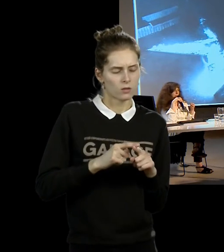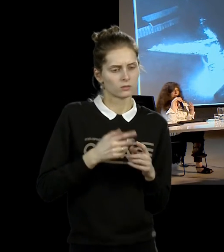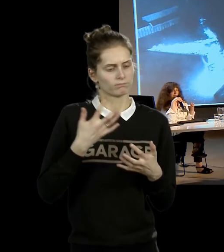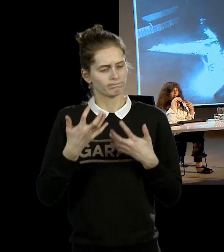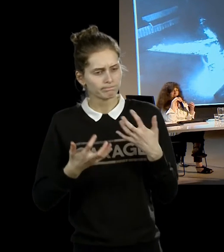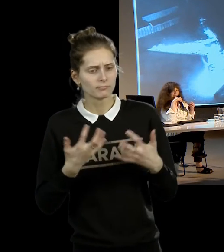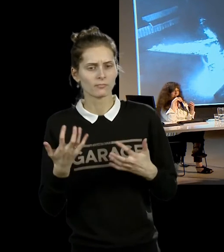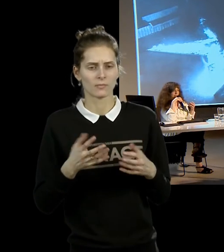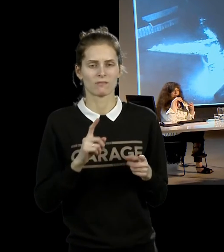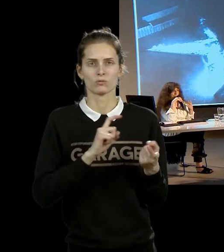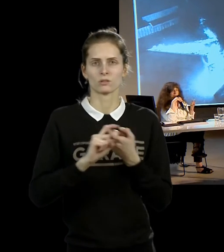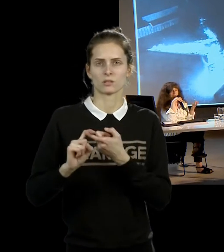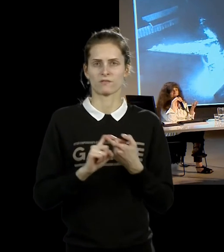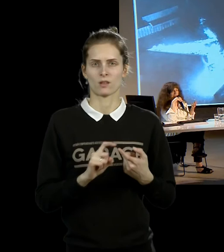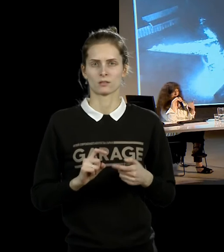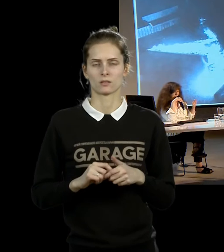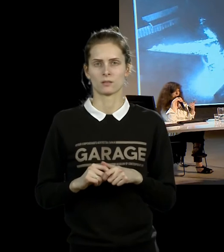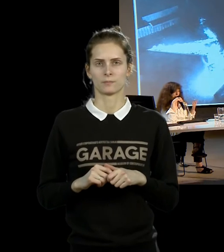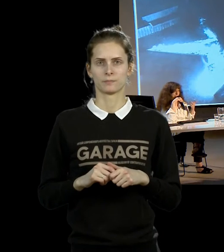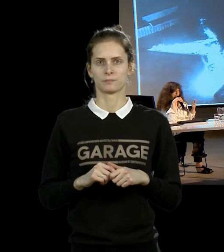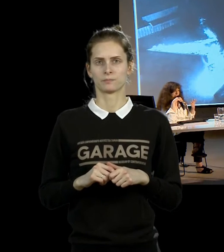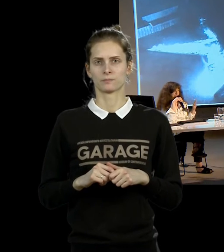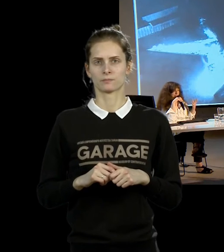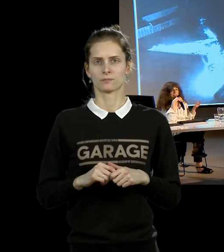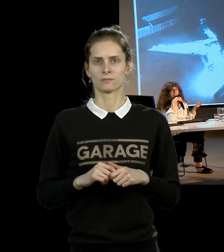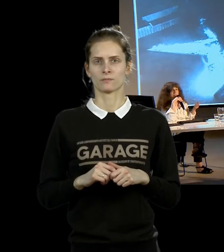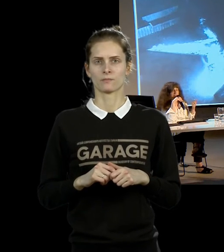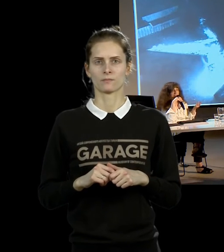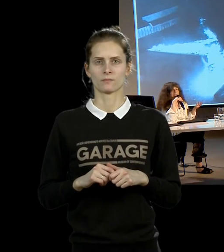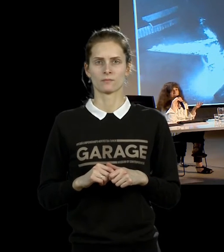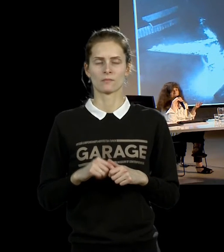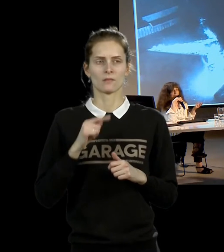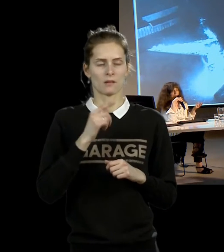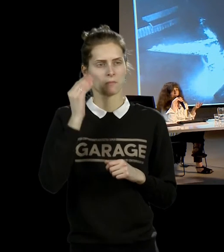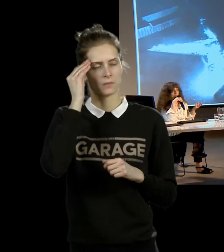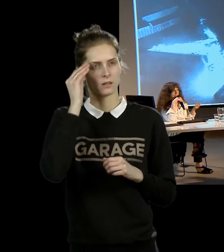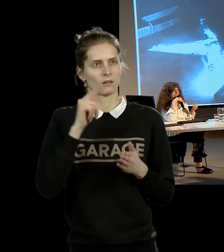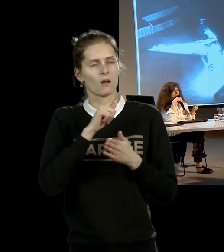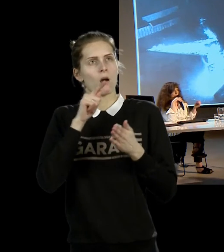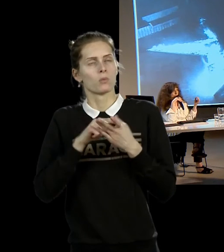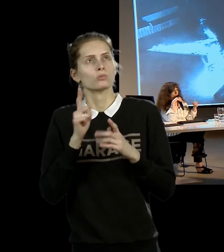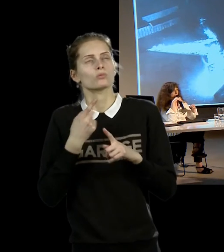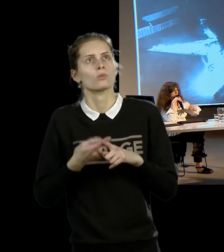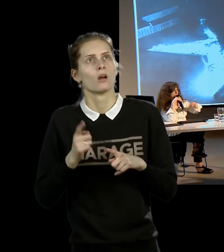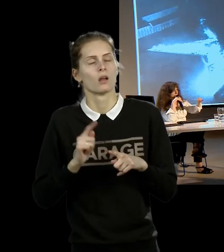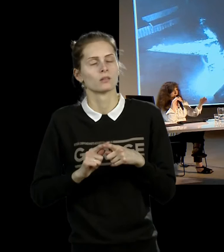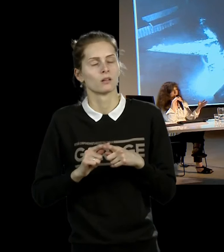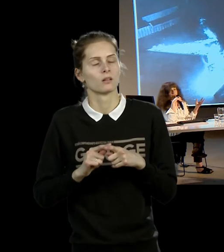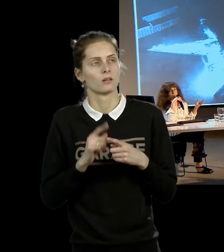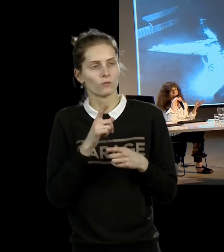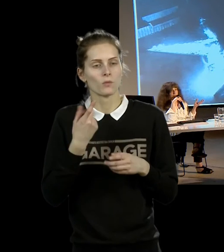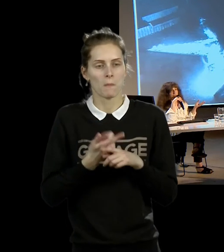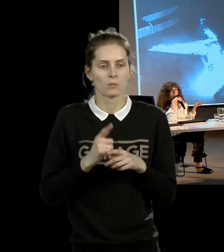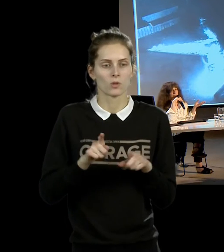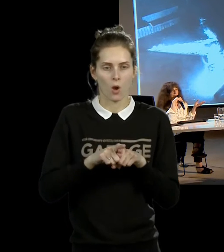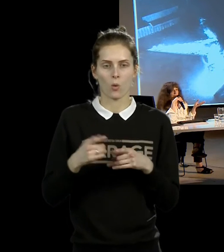в общем, самый момент спросить, переспросить, перезадать себе этот вопрос. Но, с другой стороны, это